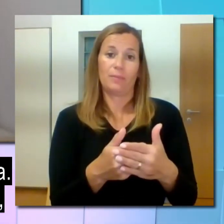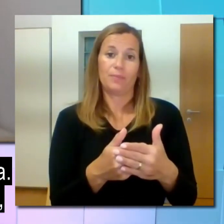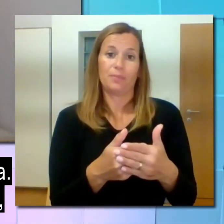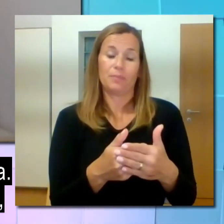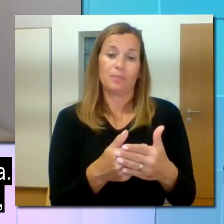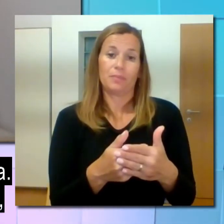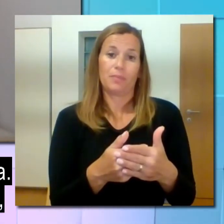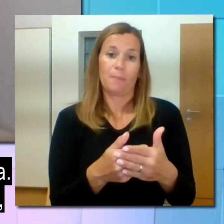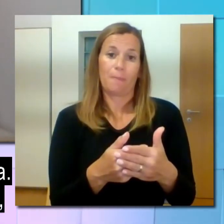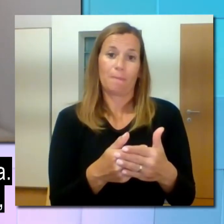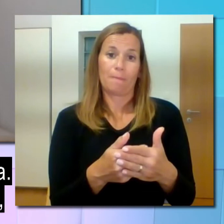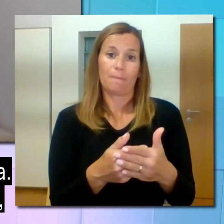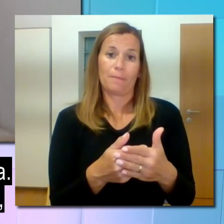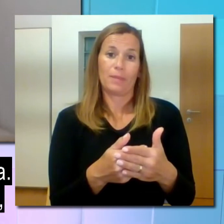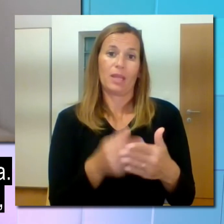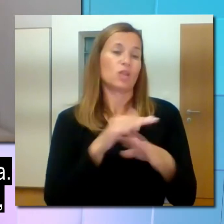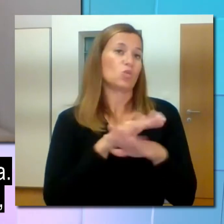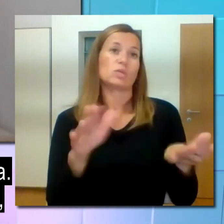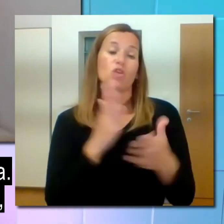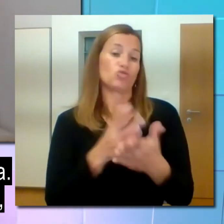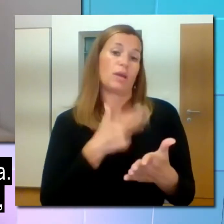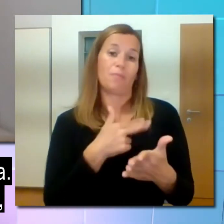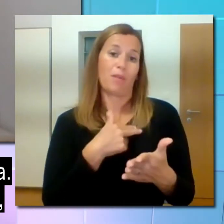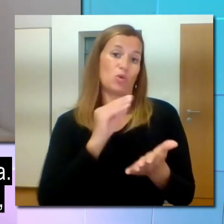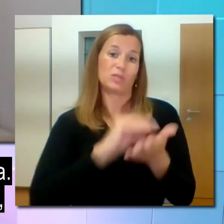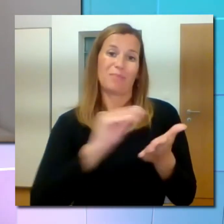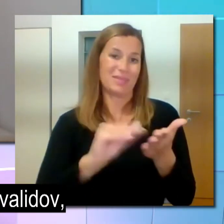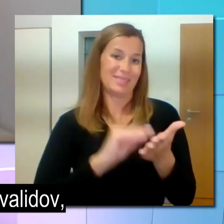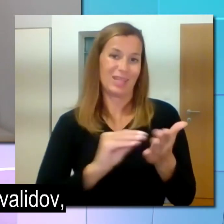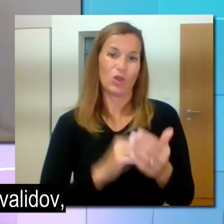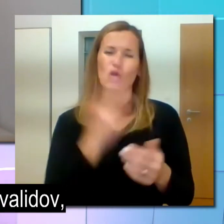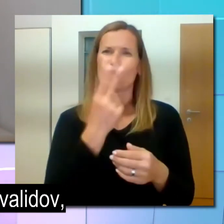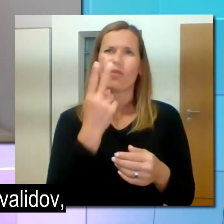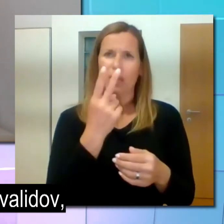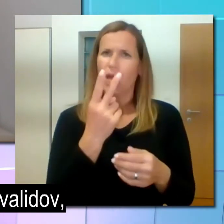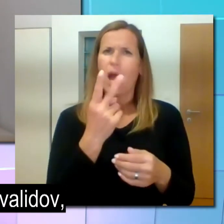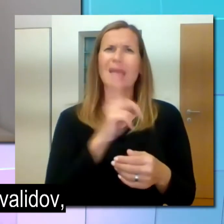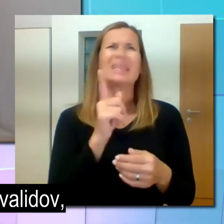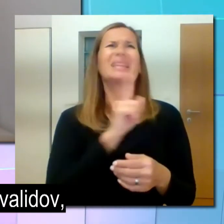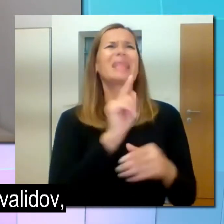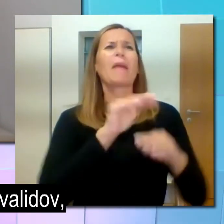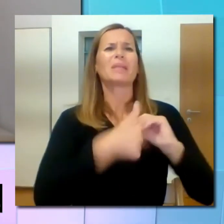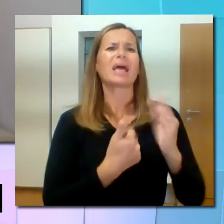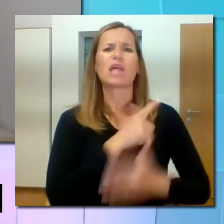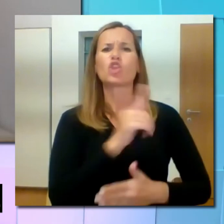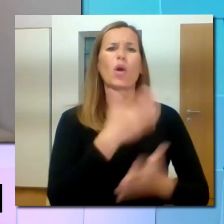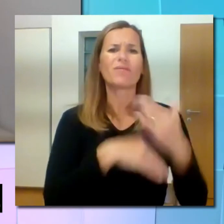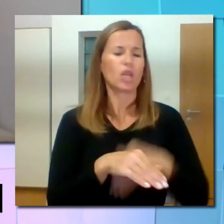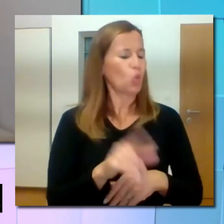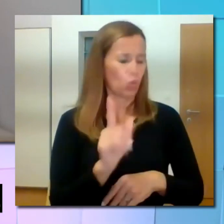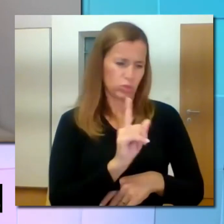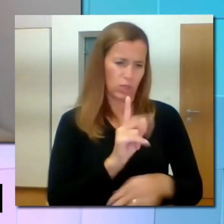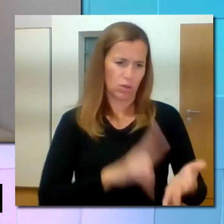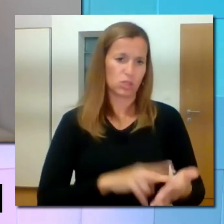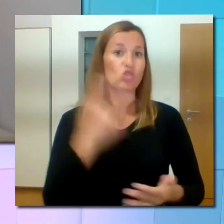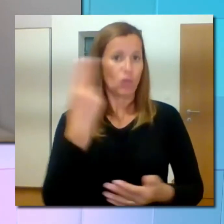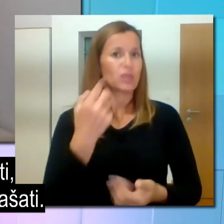vse imamo zapisano. Slovenija ni neprijazna do invalidov. Slovenija je zelo prijazna